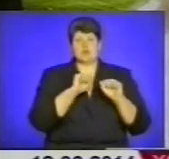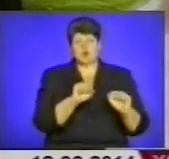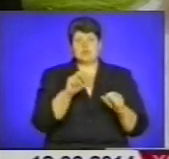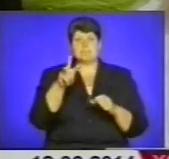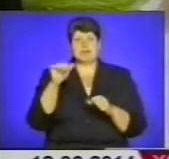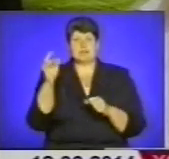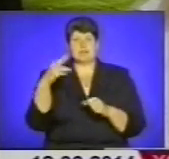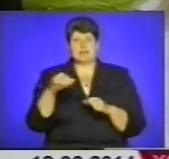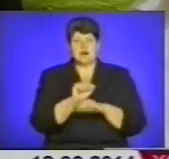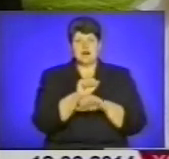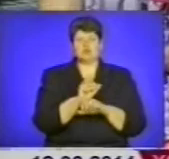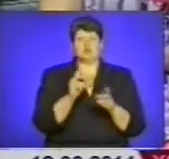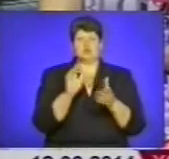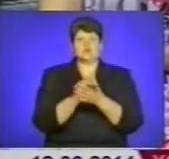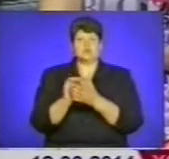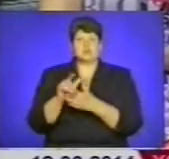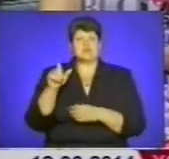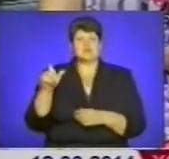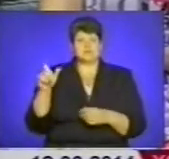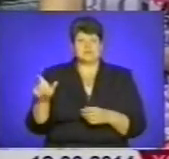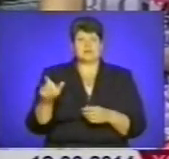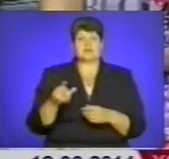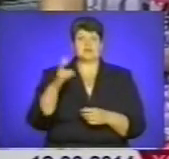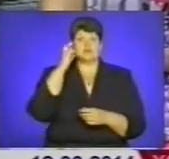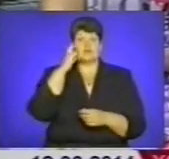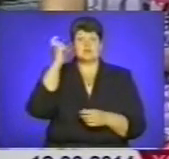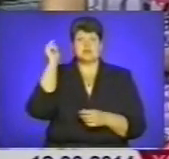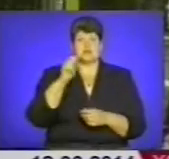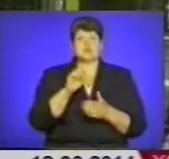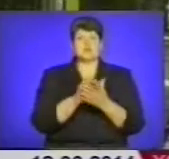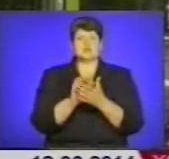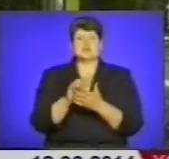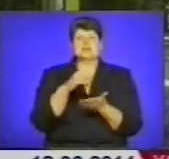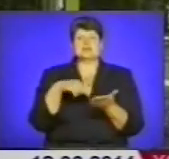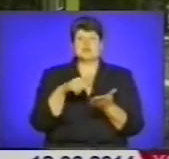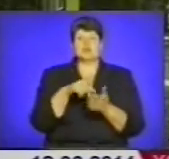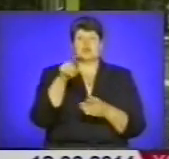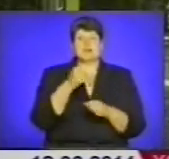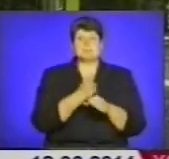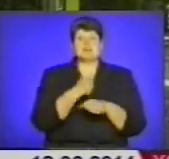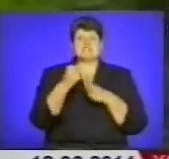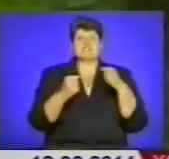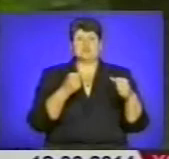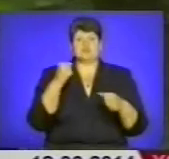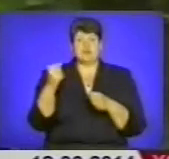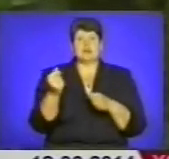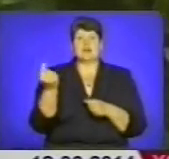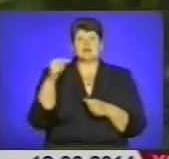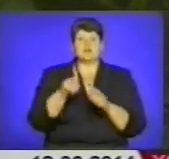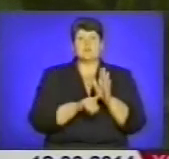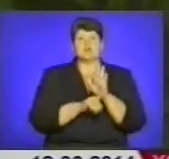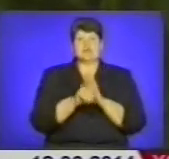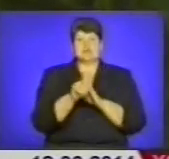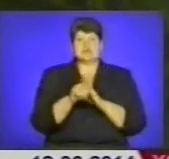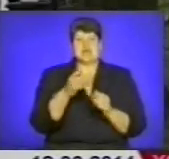сектора познайомила максимально з людьми. До Києва дівчина приїхала, щоб ознайомитися з містом і там працевлаштуватися. Але тоді почалися